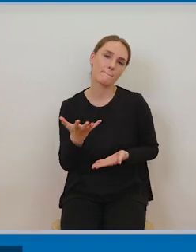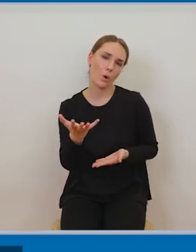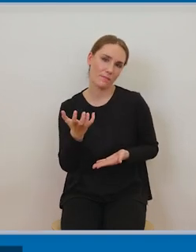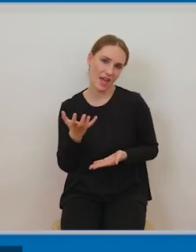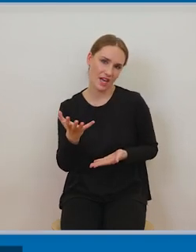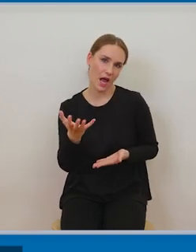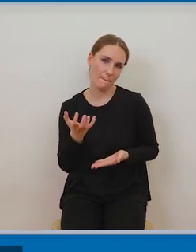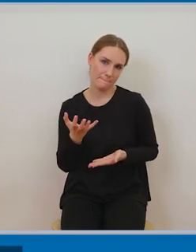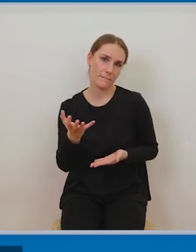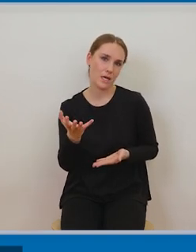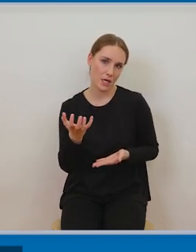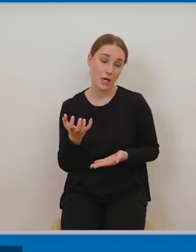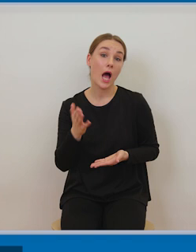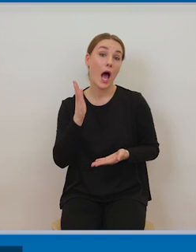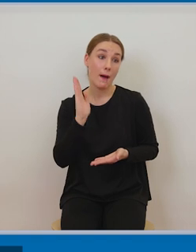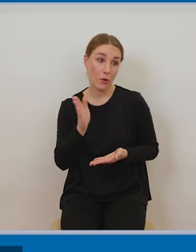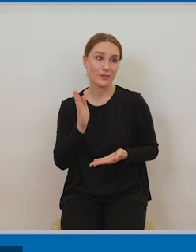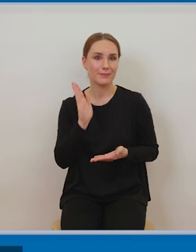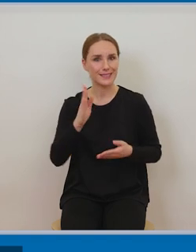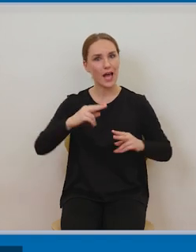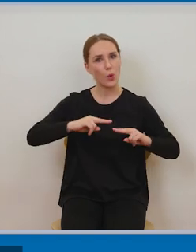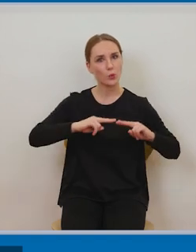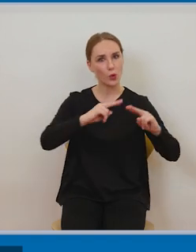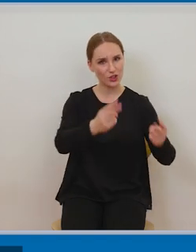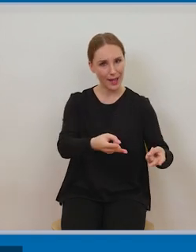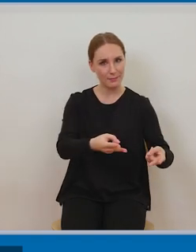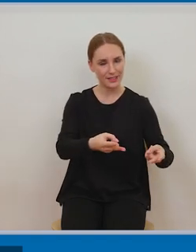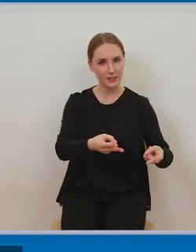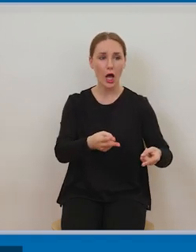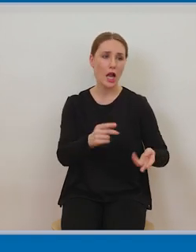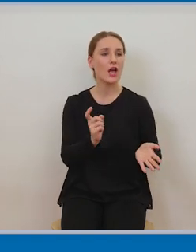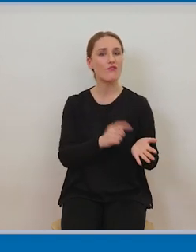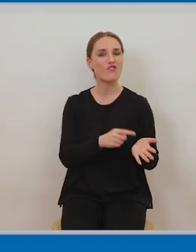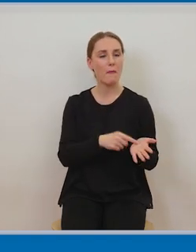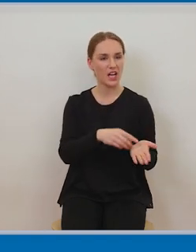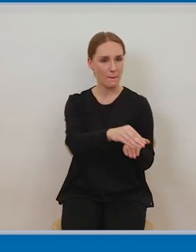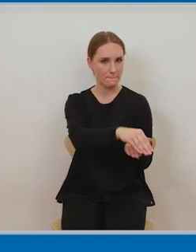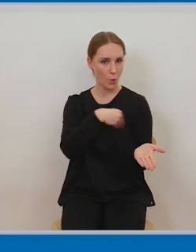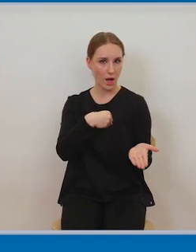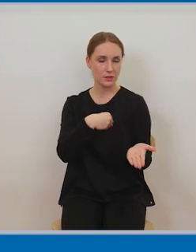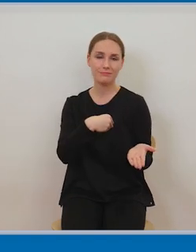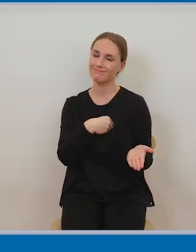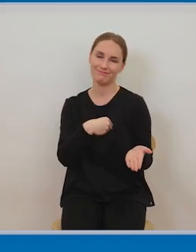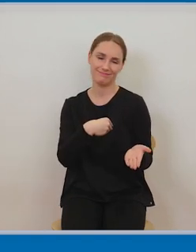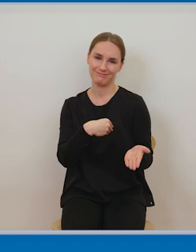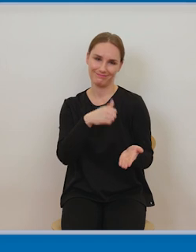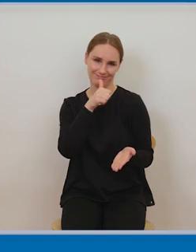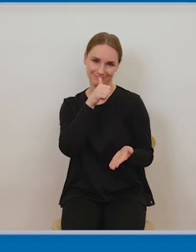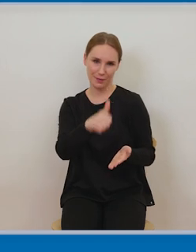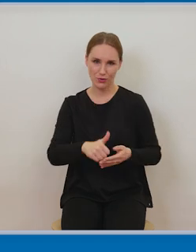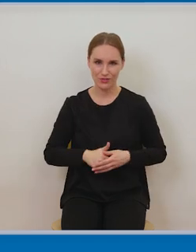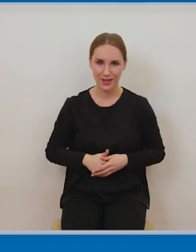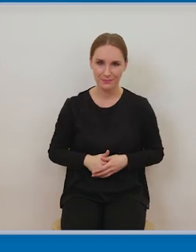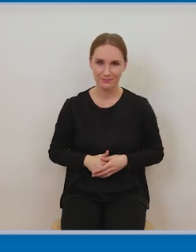opłatę za nasz czas i wysiłek no też w takich sytuacjach wychodzimy z tej formuły